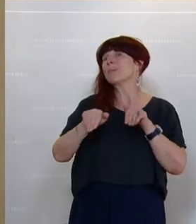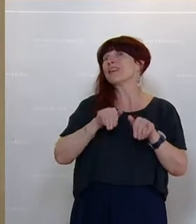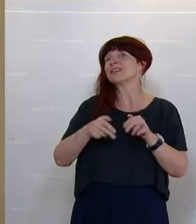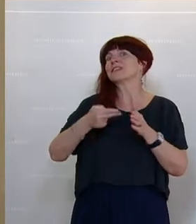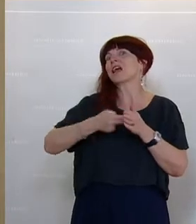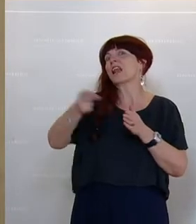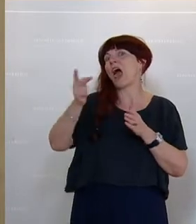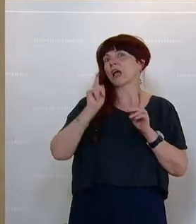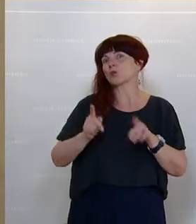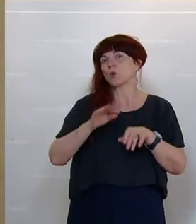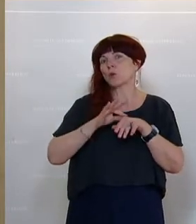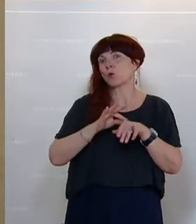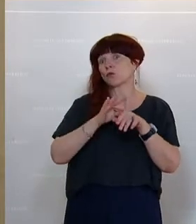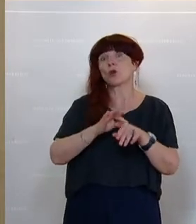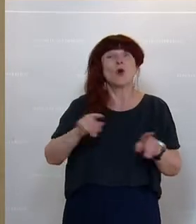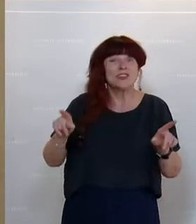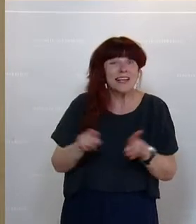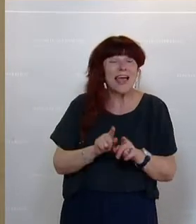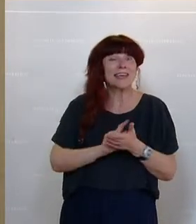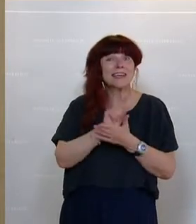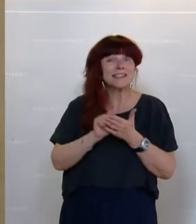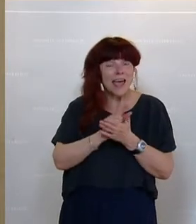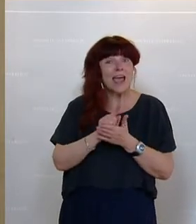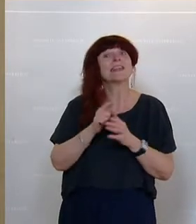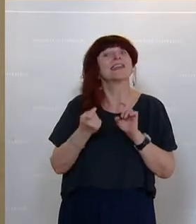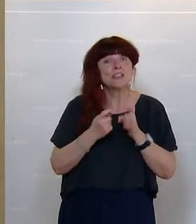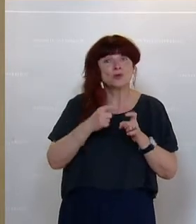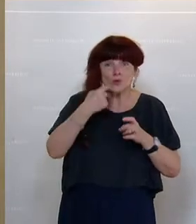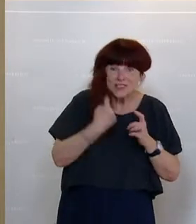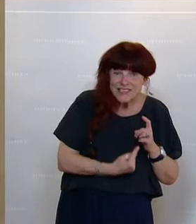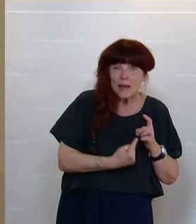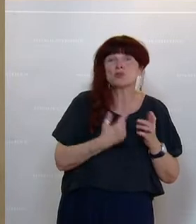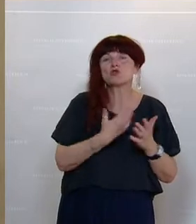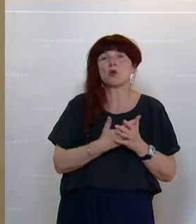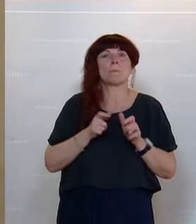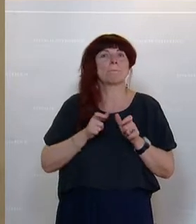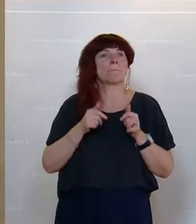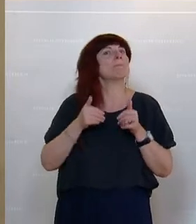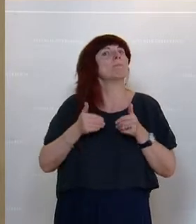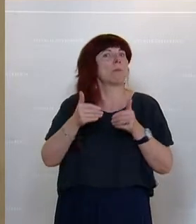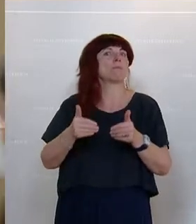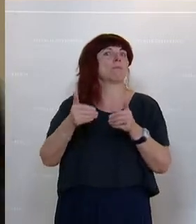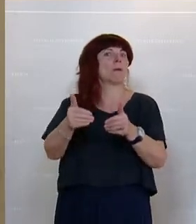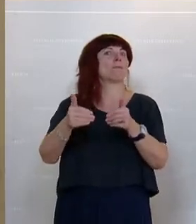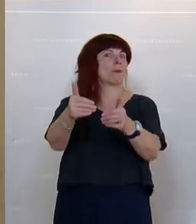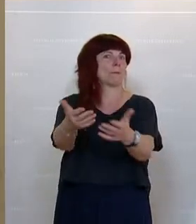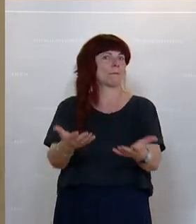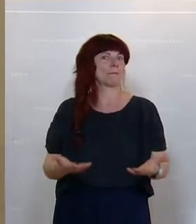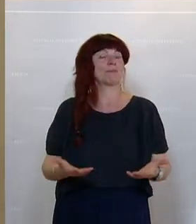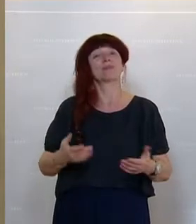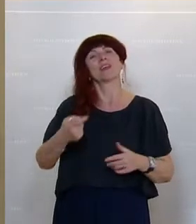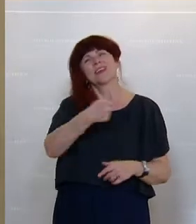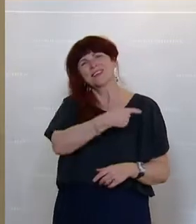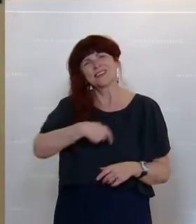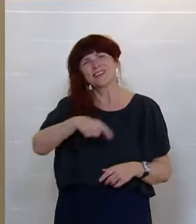verhindert gleichzeitig, dass diese Debatte früher stattfindet. Ich weiß schon, Sie haben sich hier zusammengefunden, so in